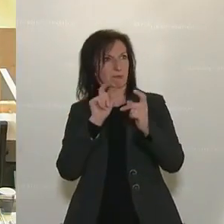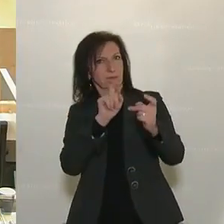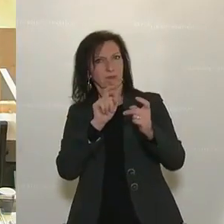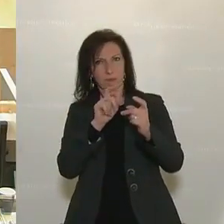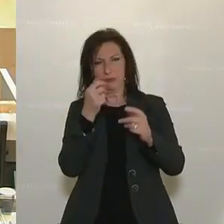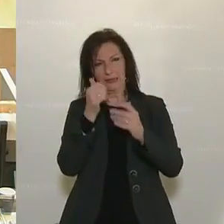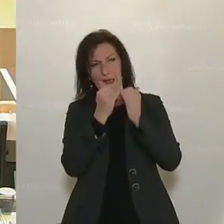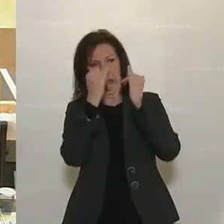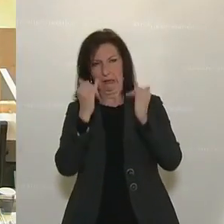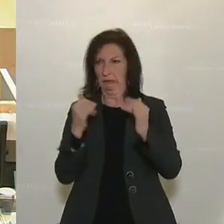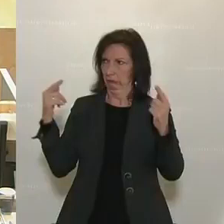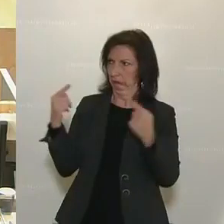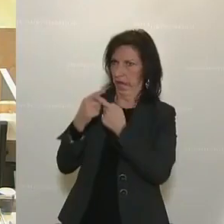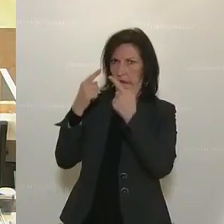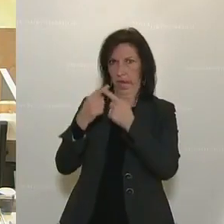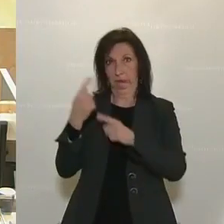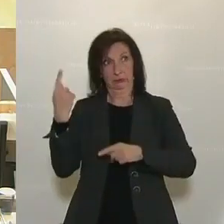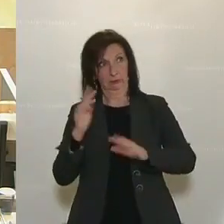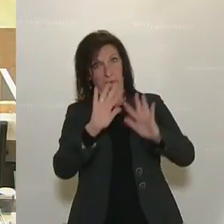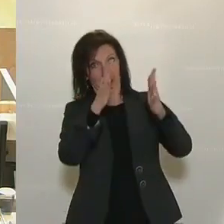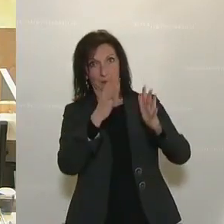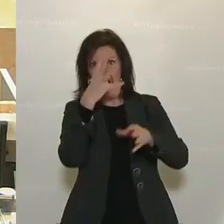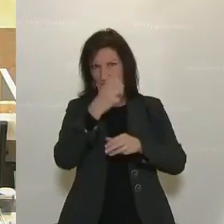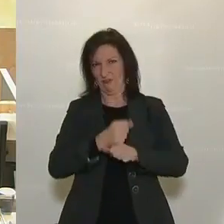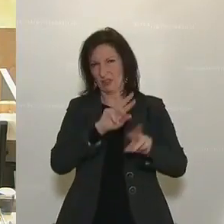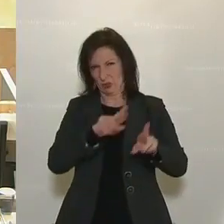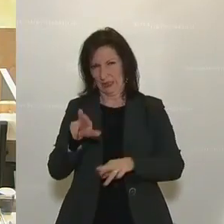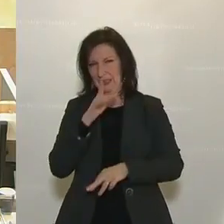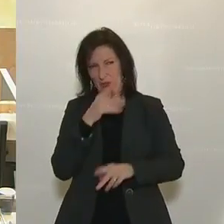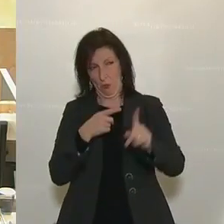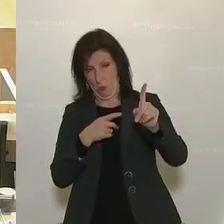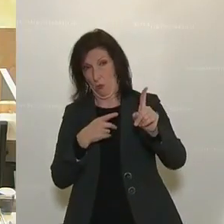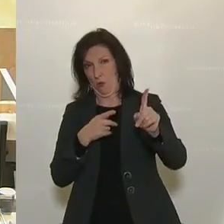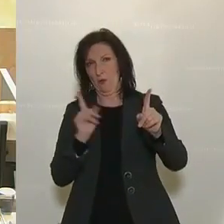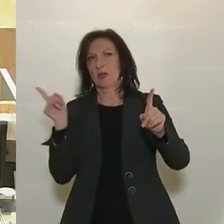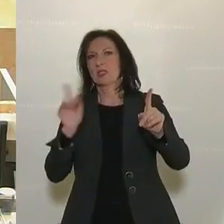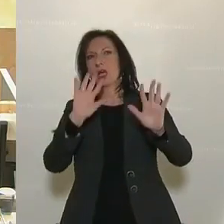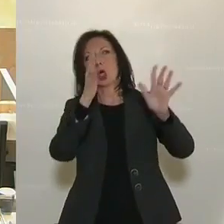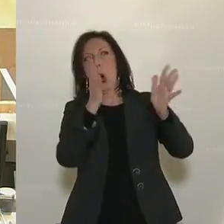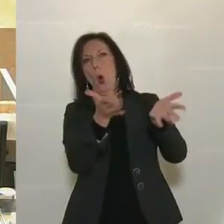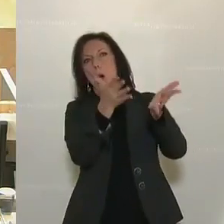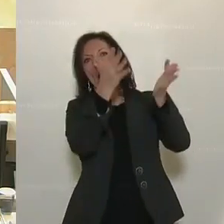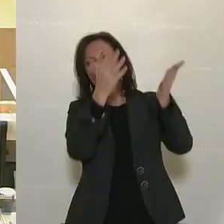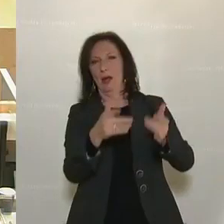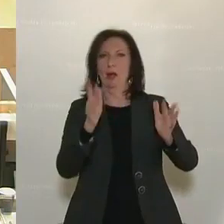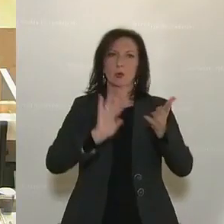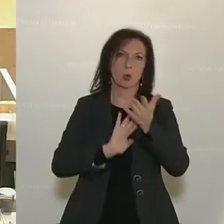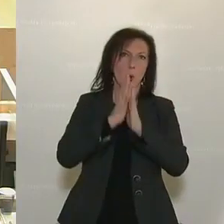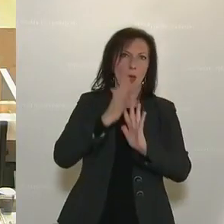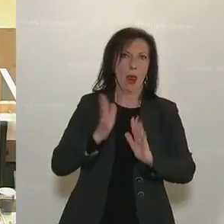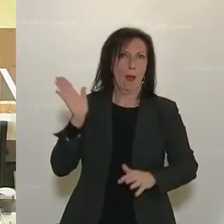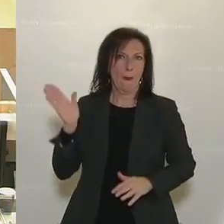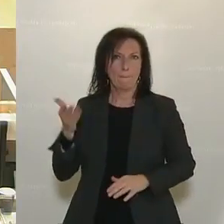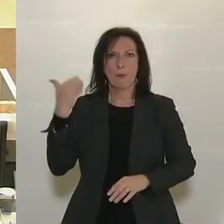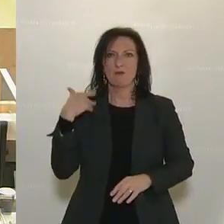Institution gehabt, die Sie selbst gefeiert haben. Ich spreche vom Verfassungsgerichtshof. Den Leben lassen Sie ja hochleben. Auch bei Ihren Jubiläen, wo